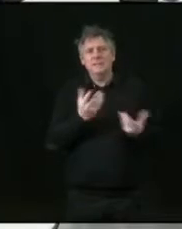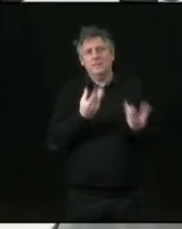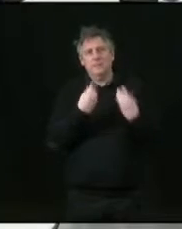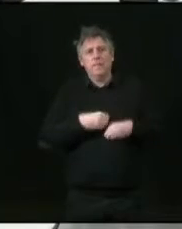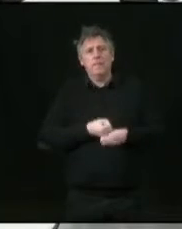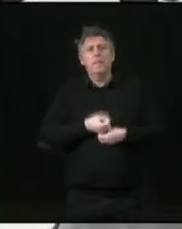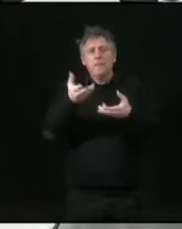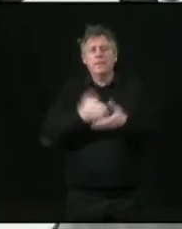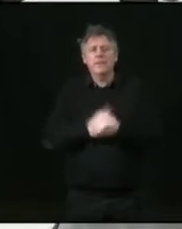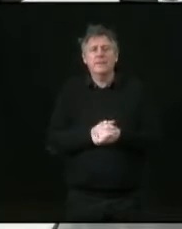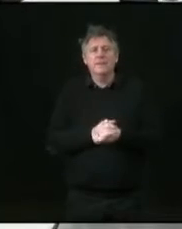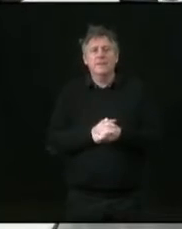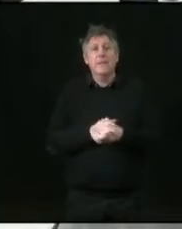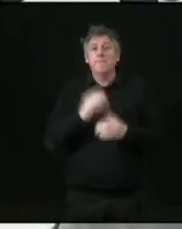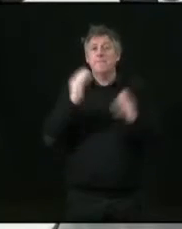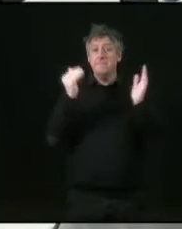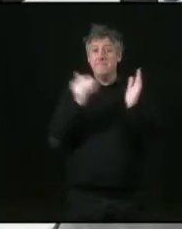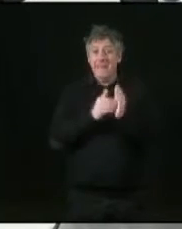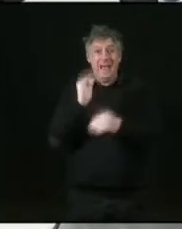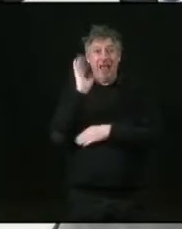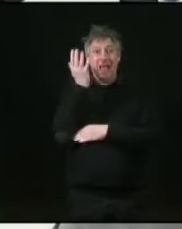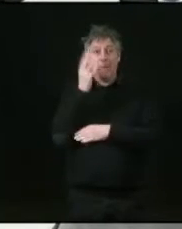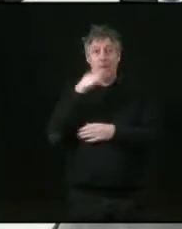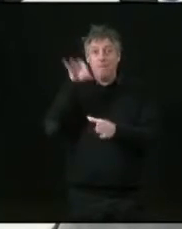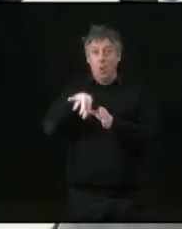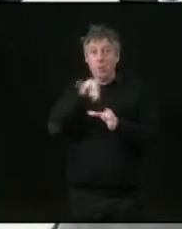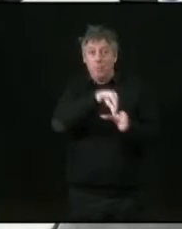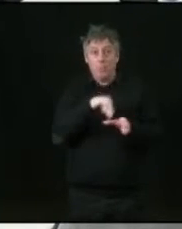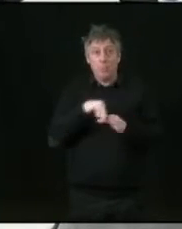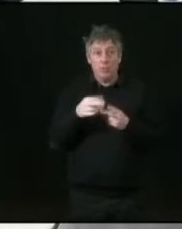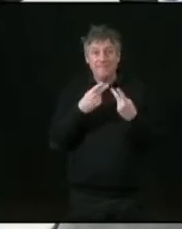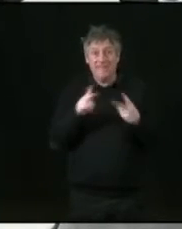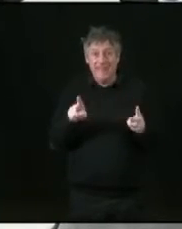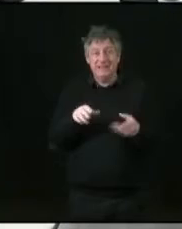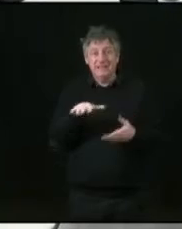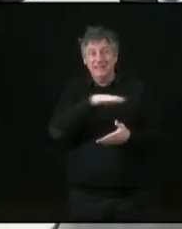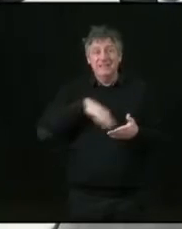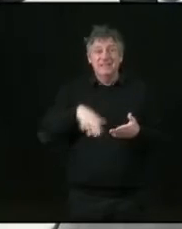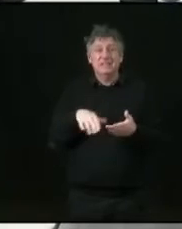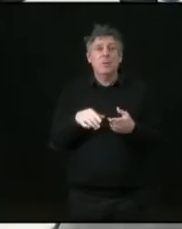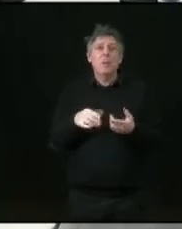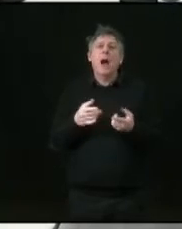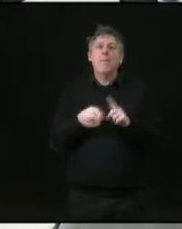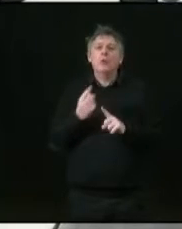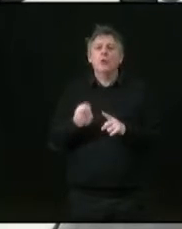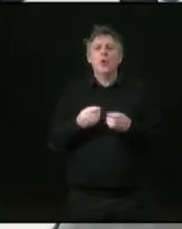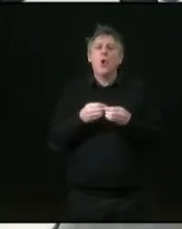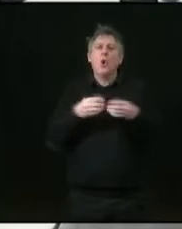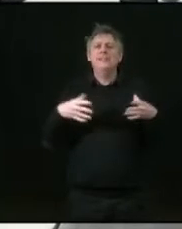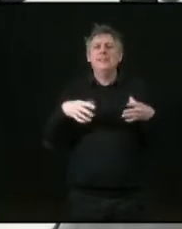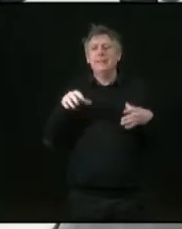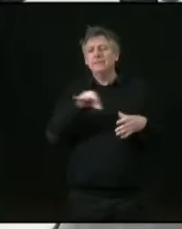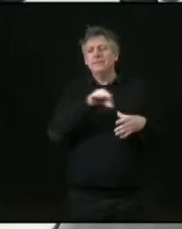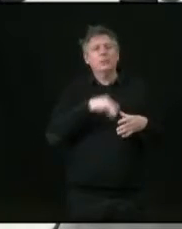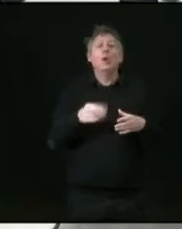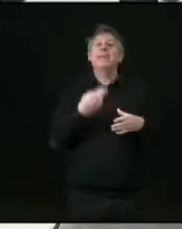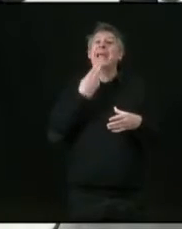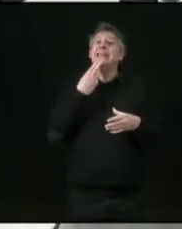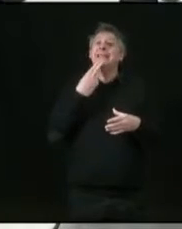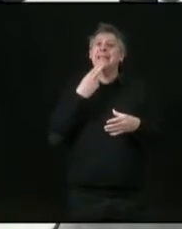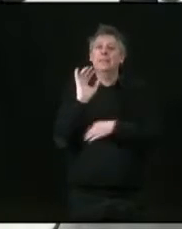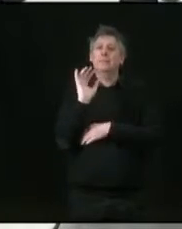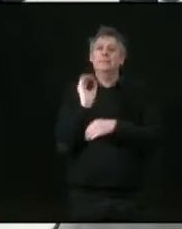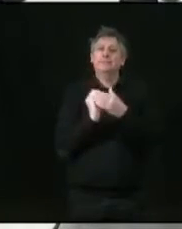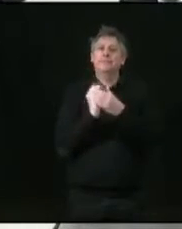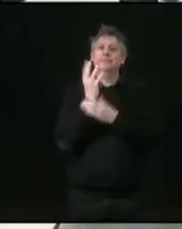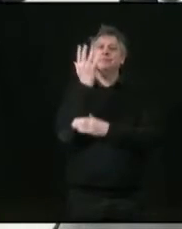avons donc l'objectif de planter mille arbres dans la commune, et je suis d'accord avec vous, l'objectif n'est pas quantitatif, mais qualitatif. Comme l dit M. le maire, il a des arbres, même si